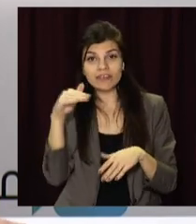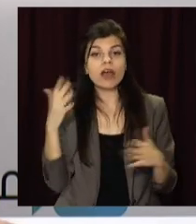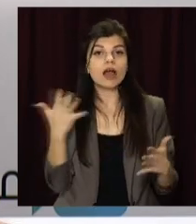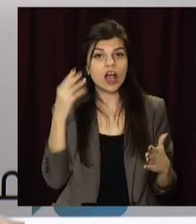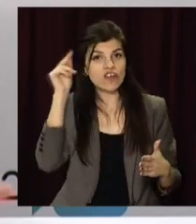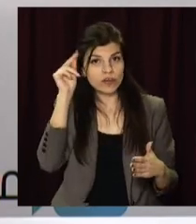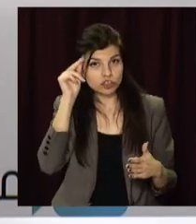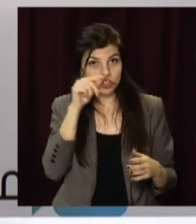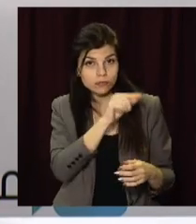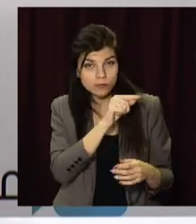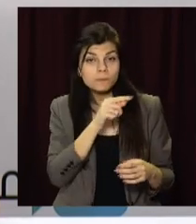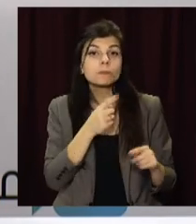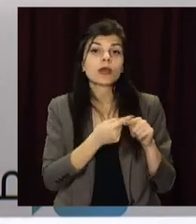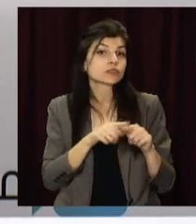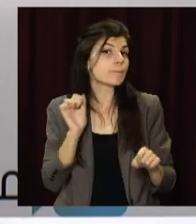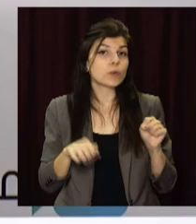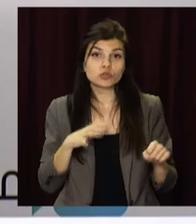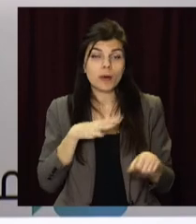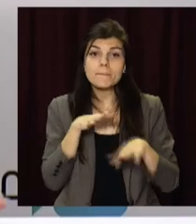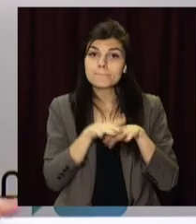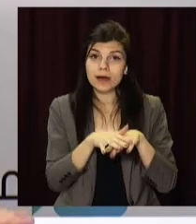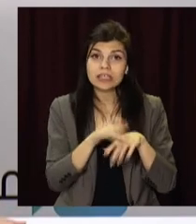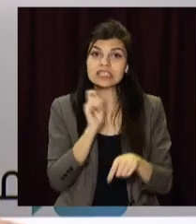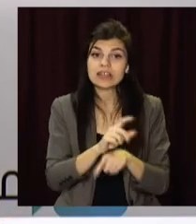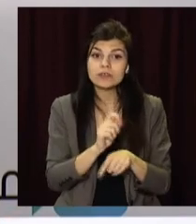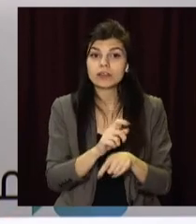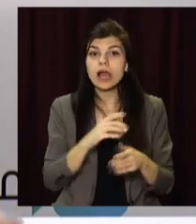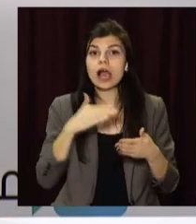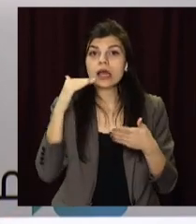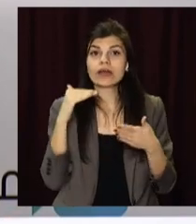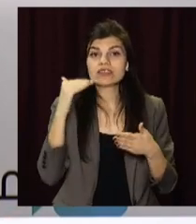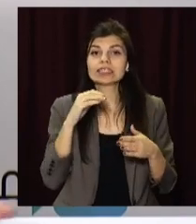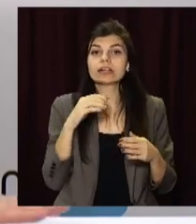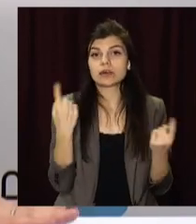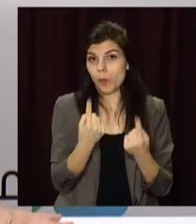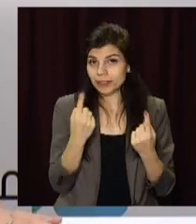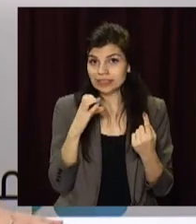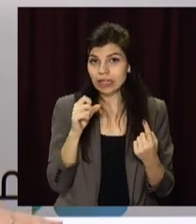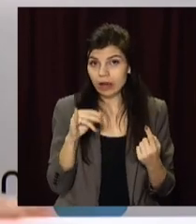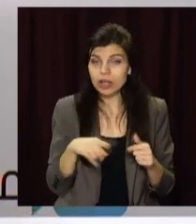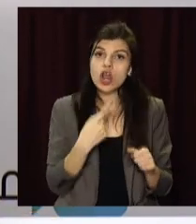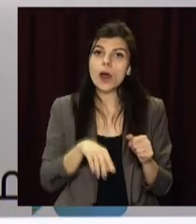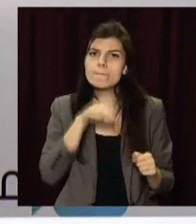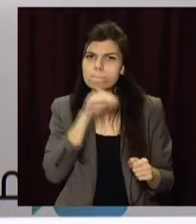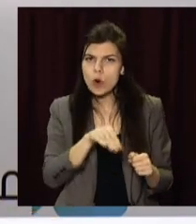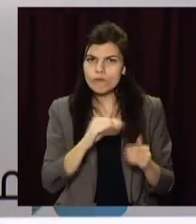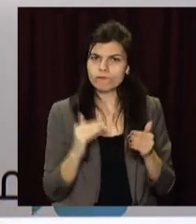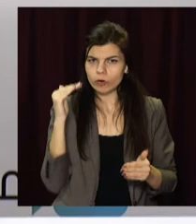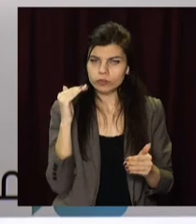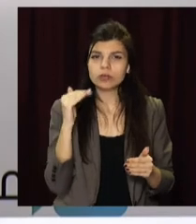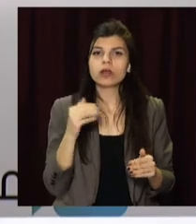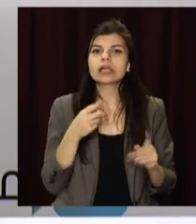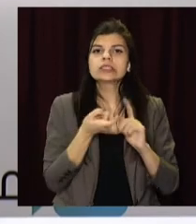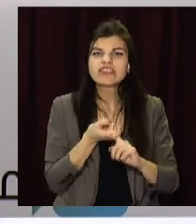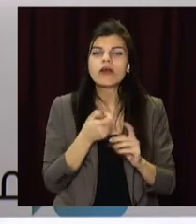вивчалася, тобто це може бути математика завдання рівня стандарт або математика профільного в залежності